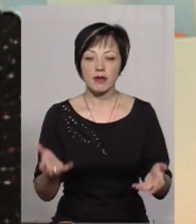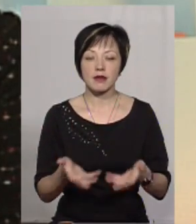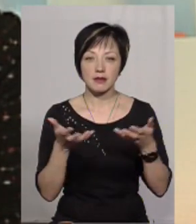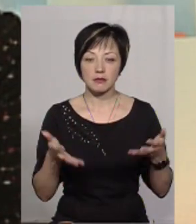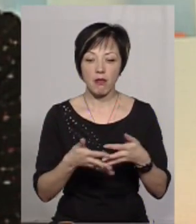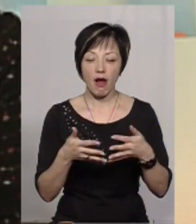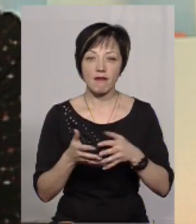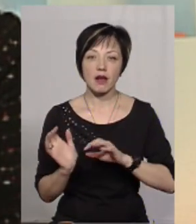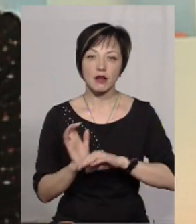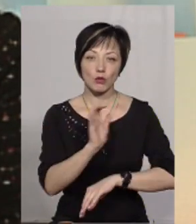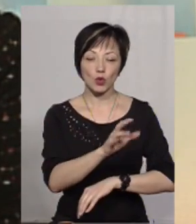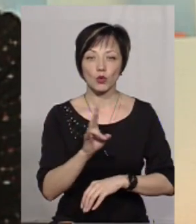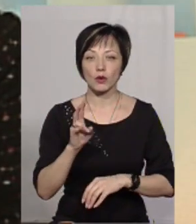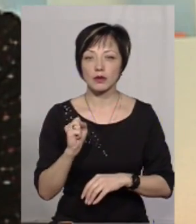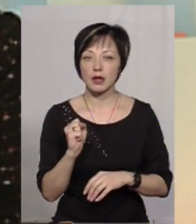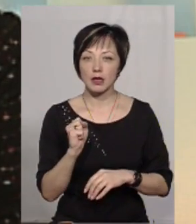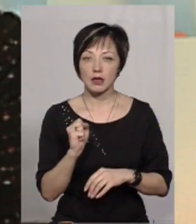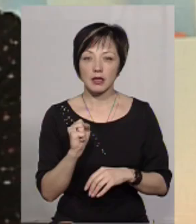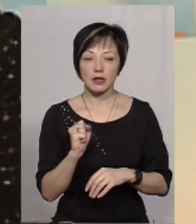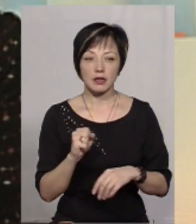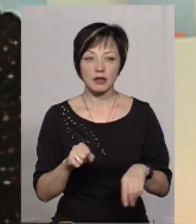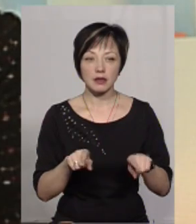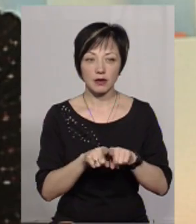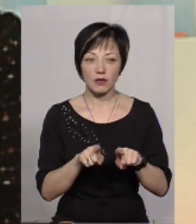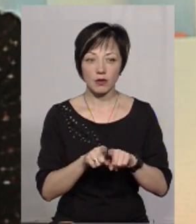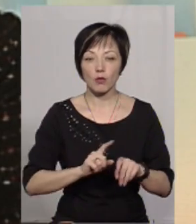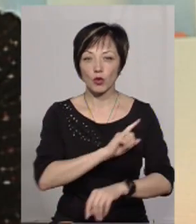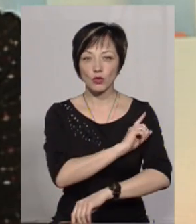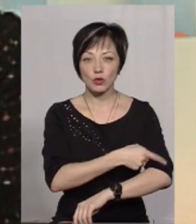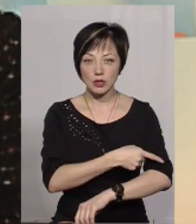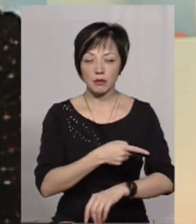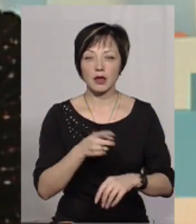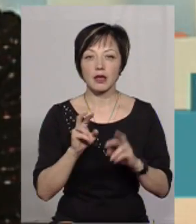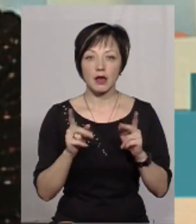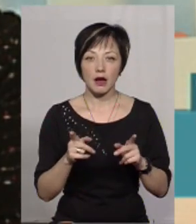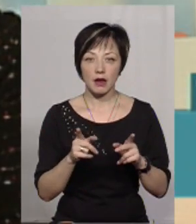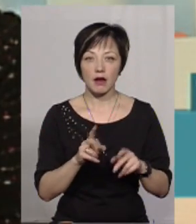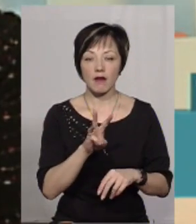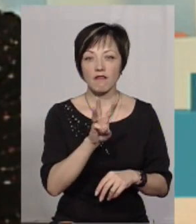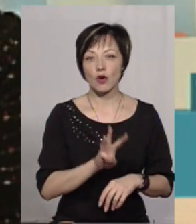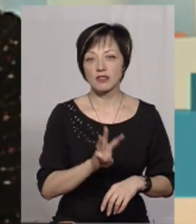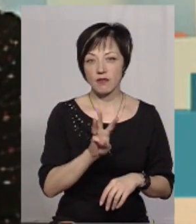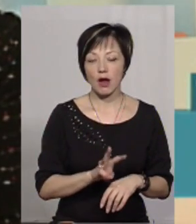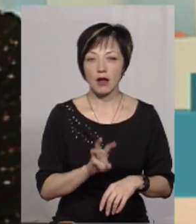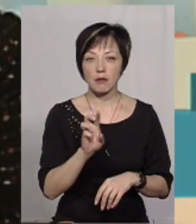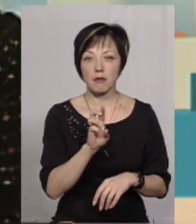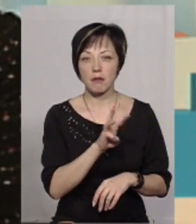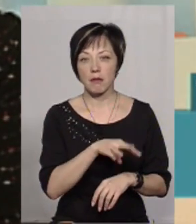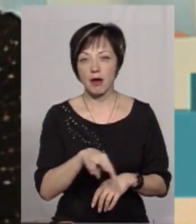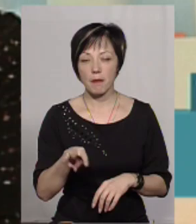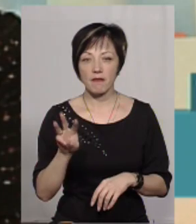сплави, експортує їх, співпрацює з такими концерними потужними, як Фальсваген, БМВ.